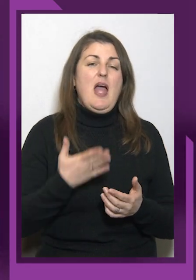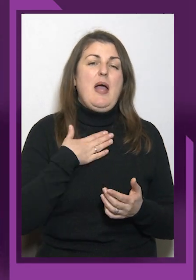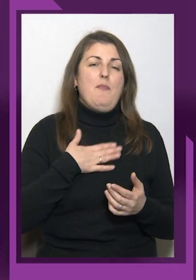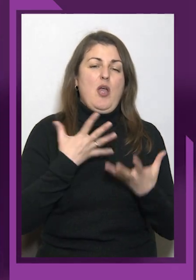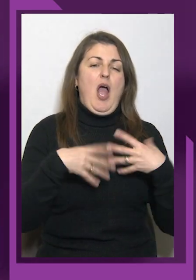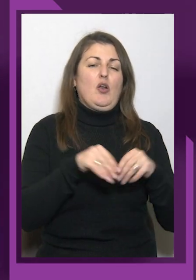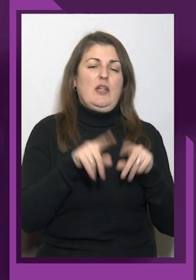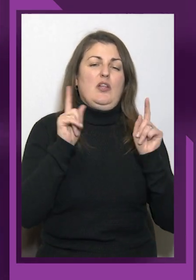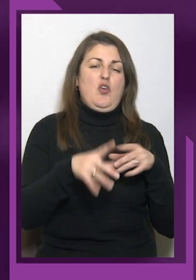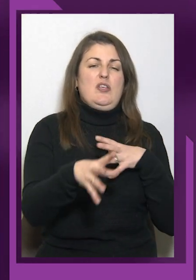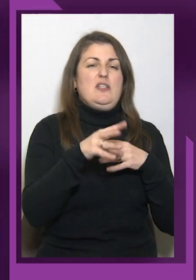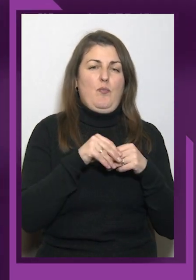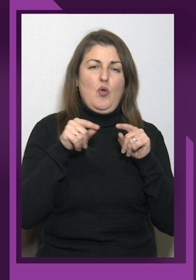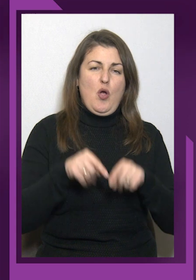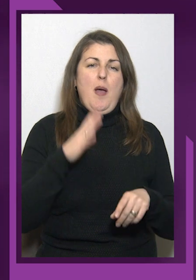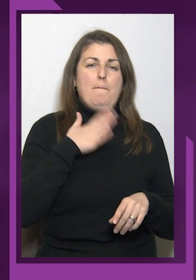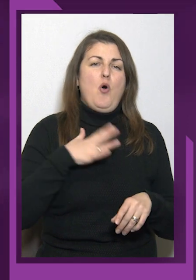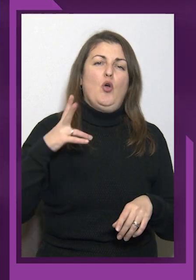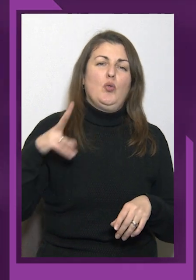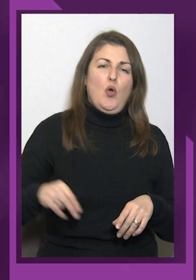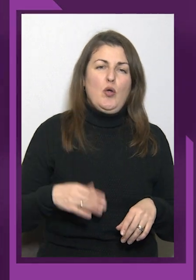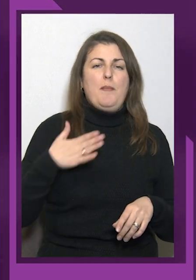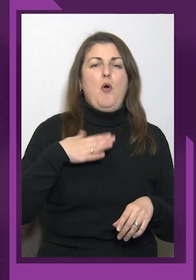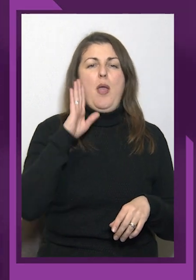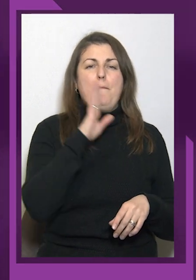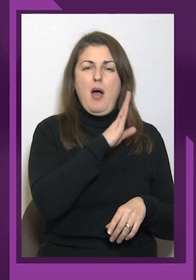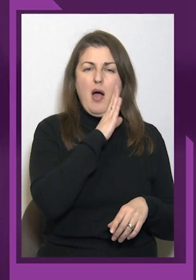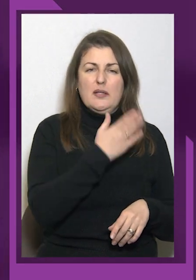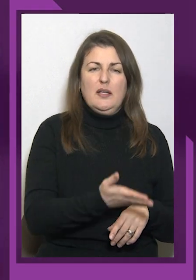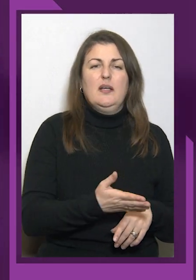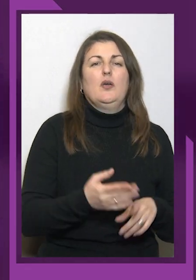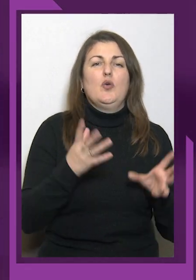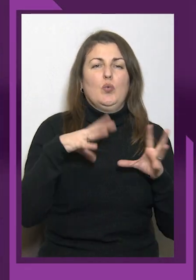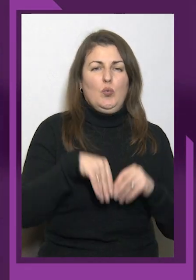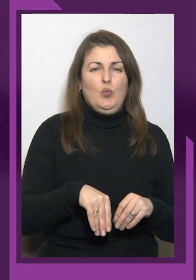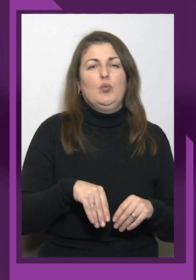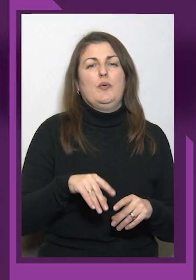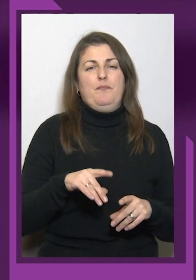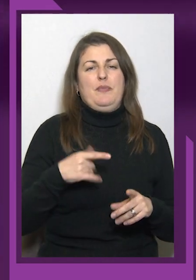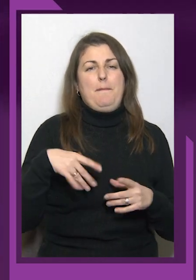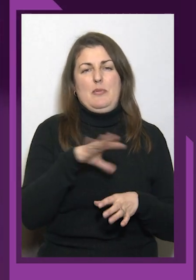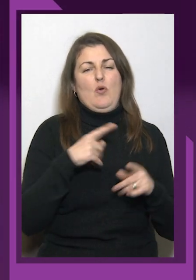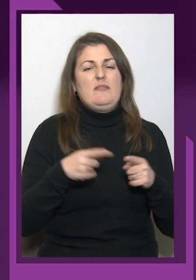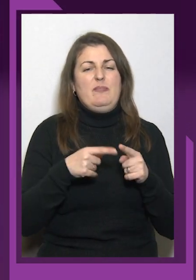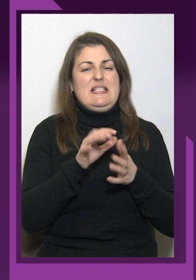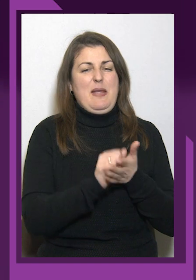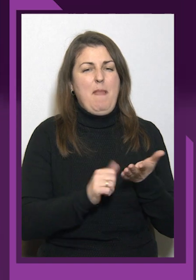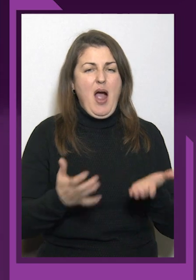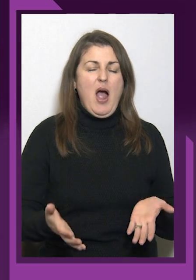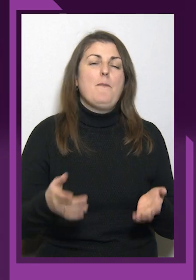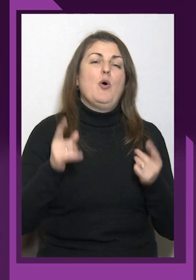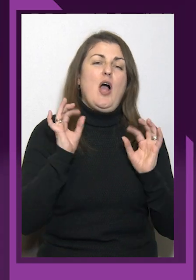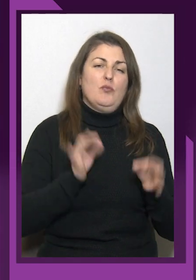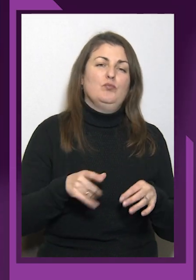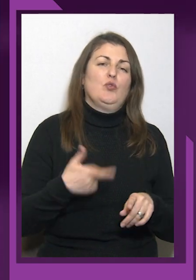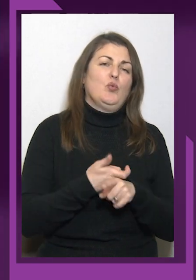моя мат, і тут, знову квартиру, звісно, в душе вашка, ну, як відносительно вашка,